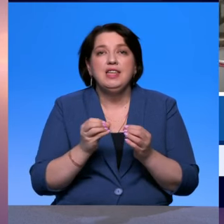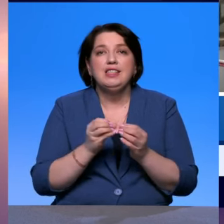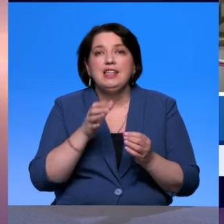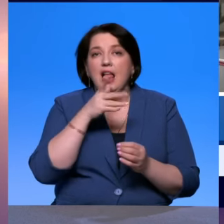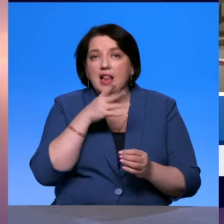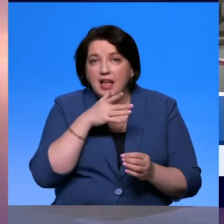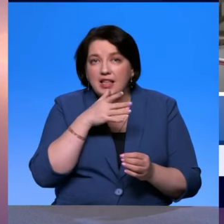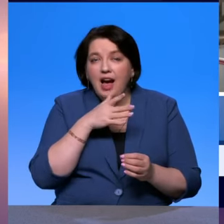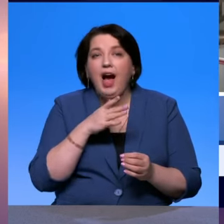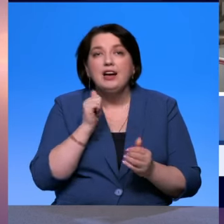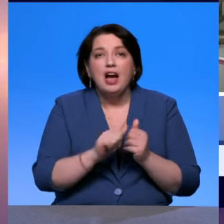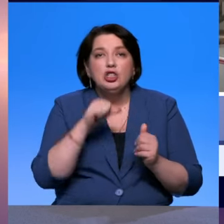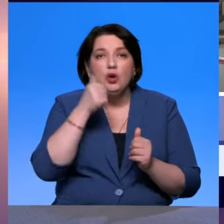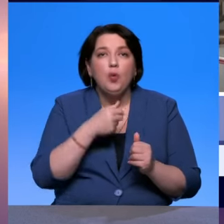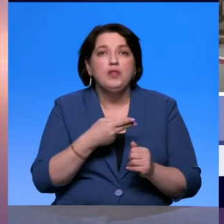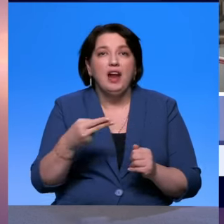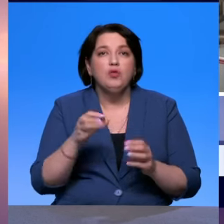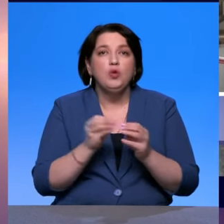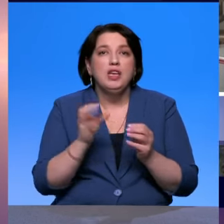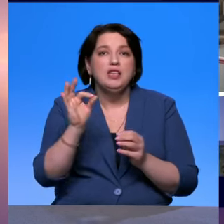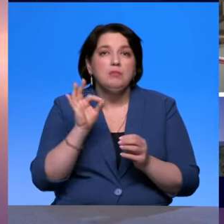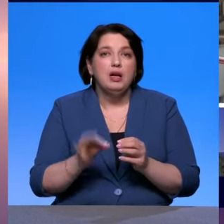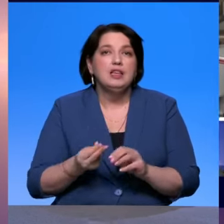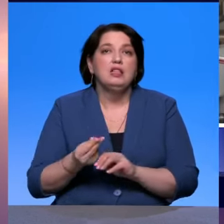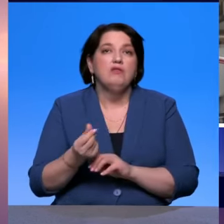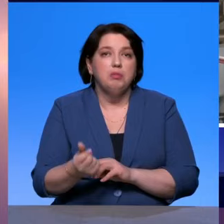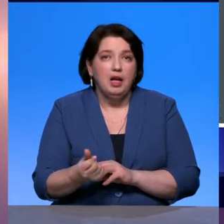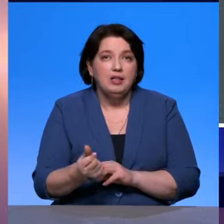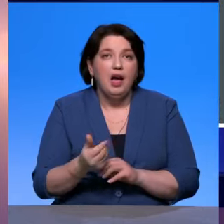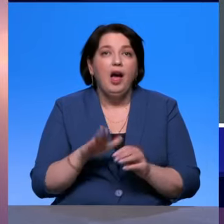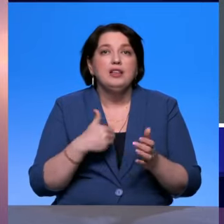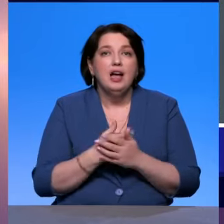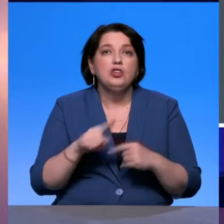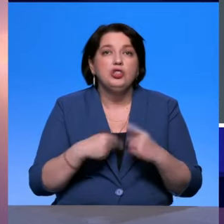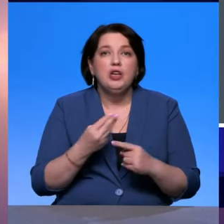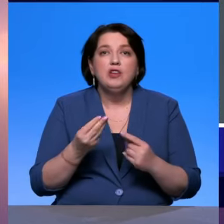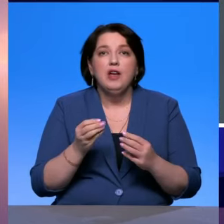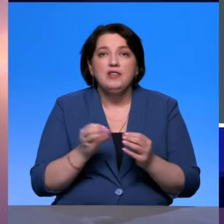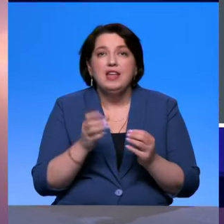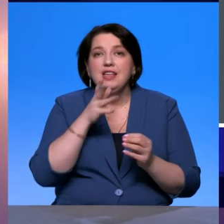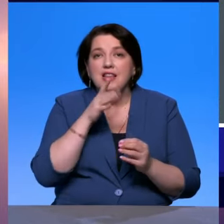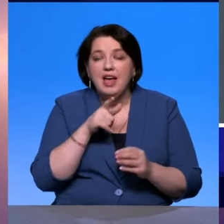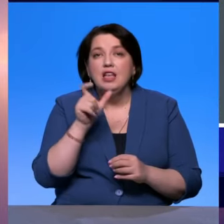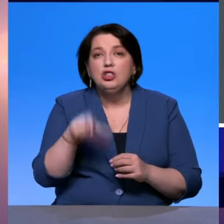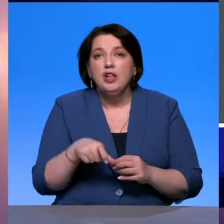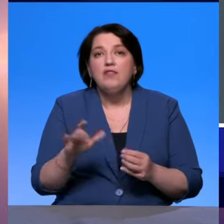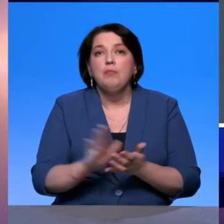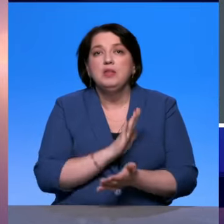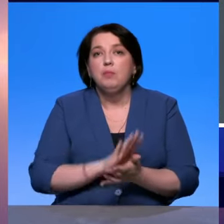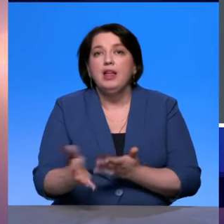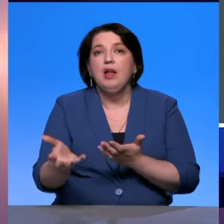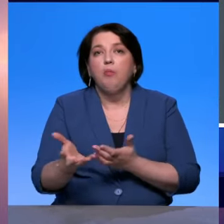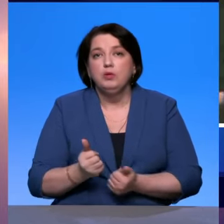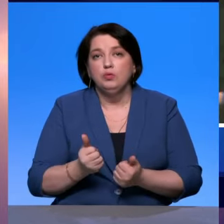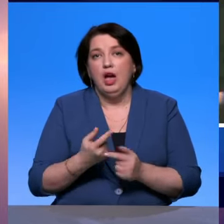замечательная модель, вот как раз та модель, про которую говорил наш звонивший слушатель, зритель.